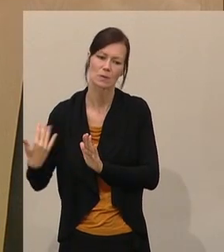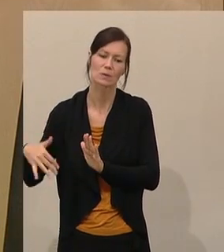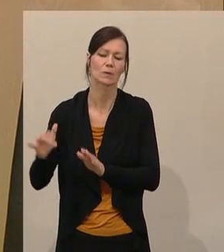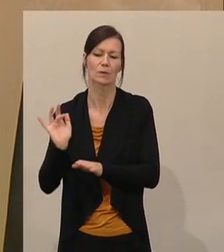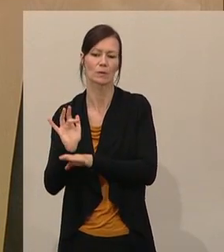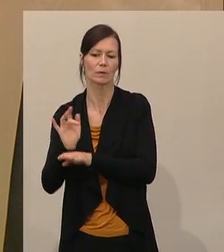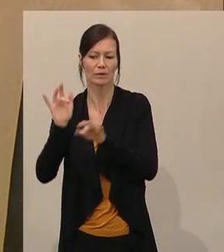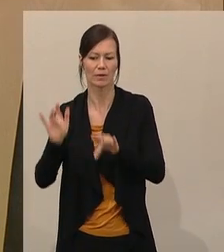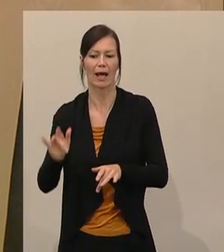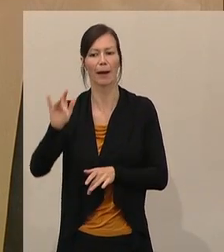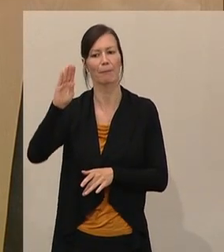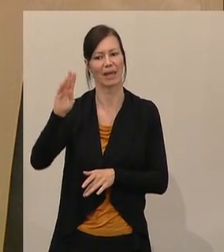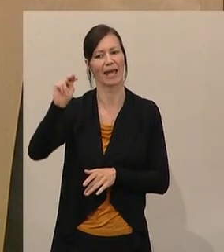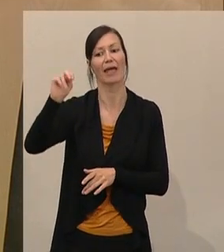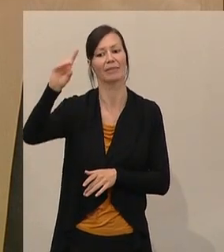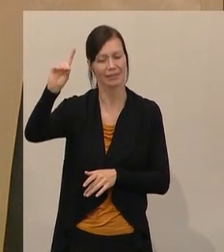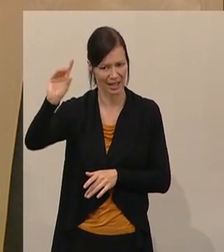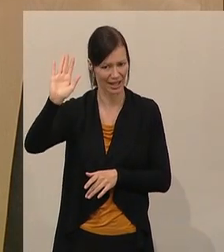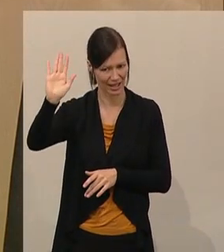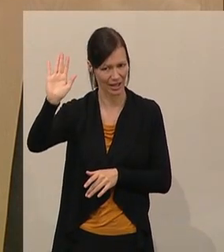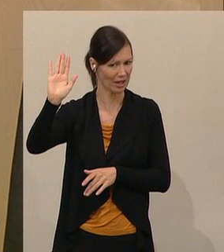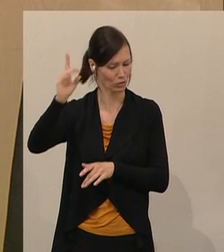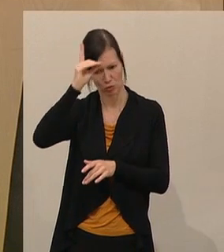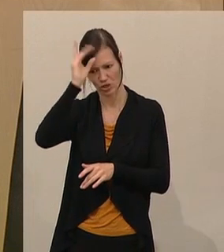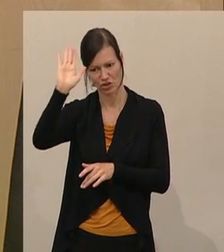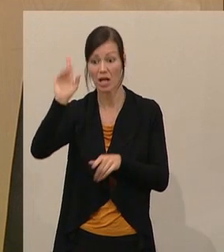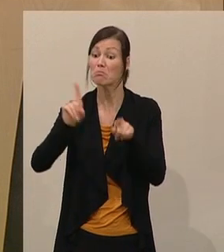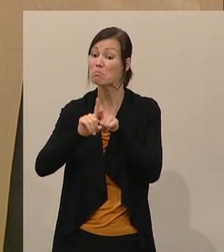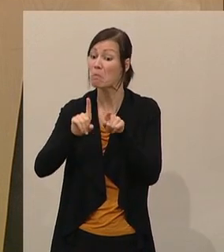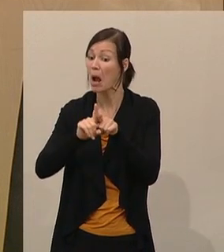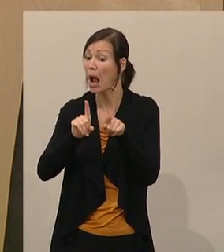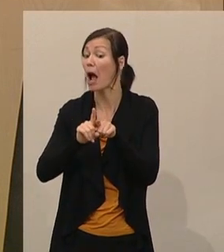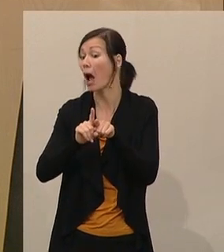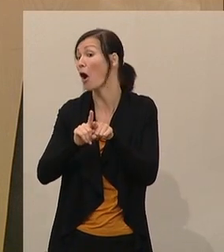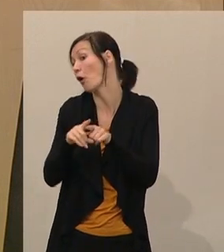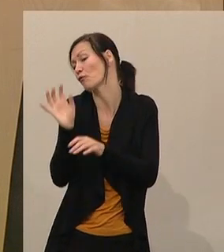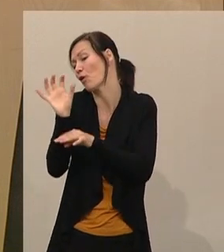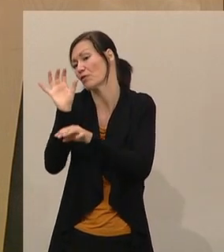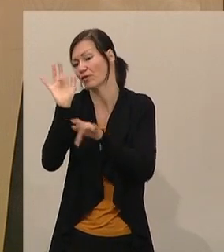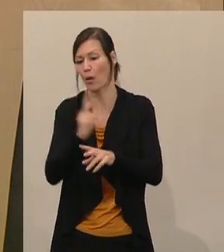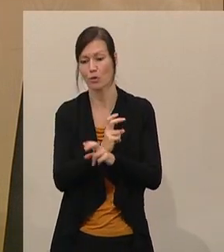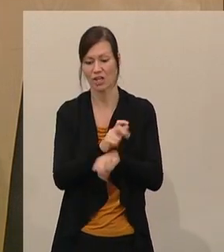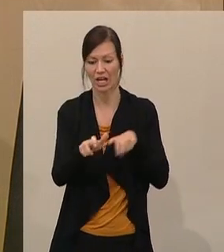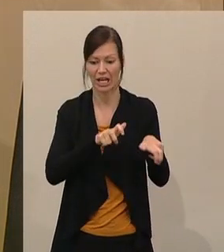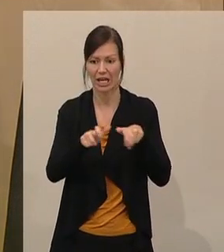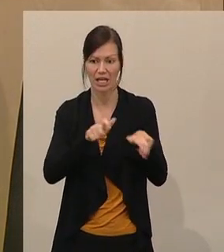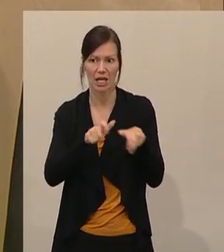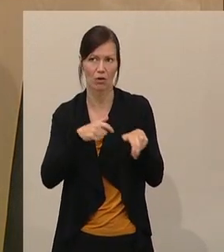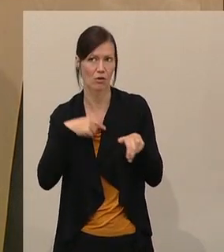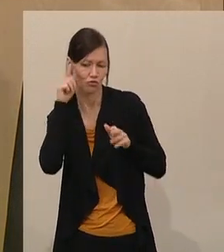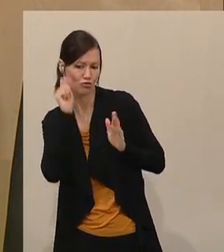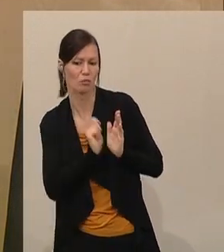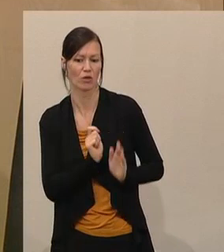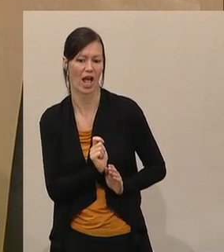als BND-Chef auch die ehemalige österreichische Regierung angeblich abgehört zu haben. Da gibt es ja auch noch einiges aufzugehen. Also nicht unbedingt